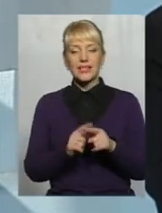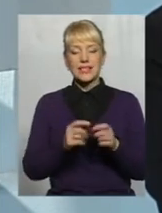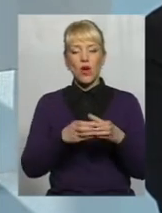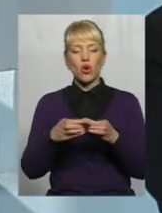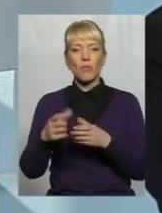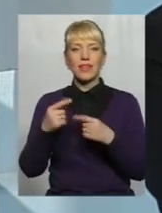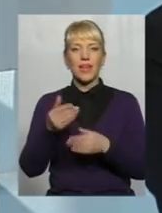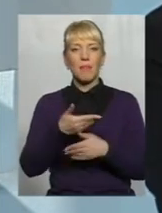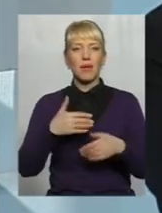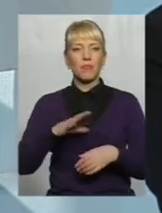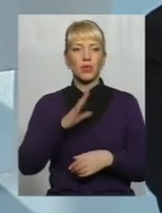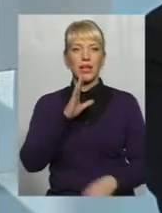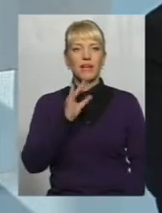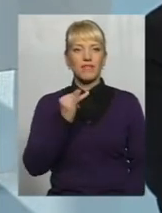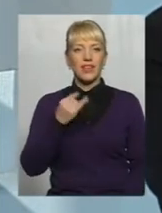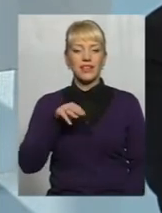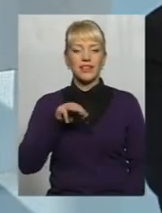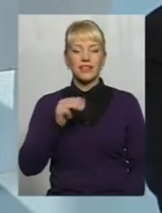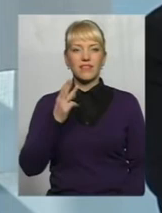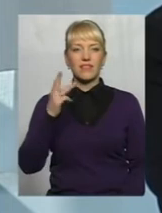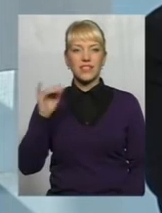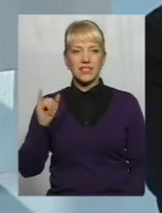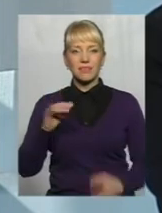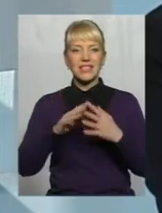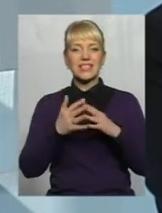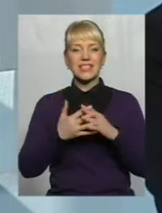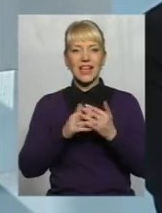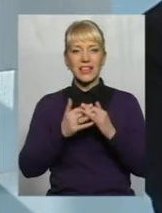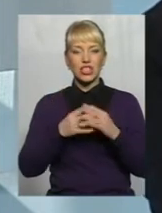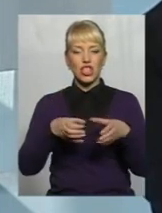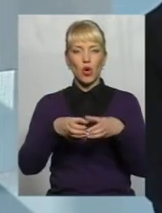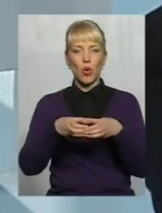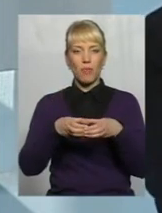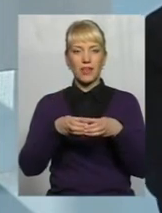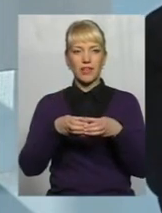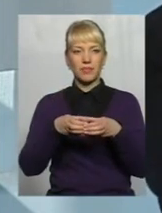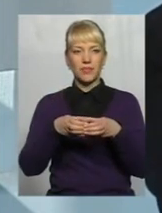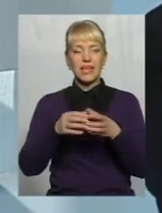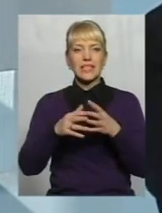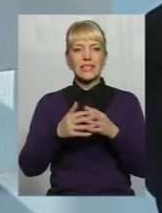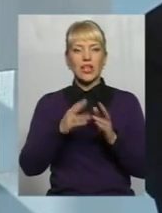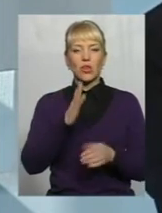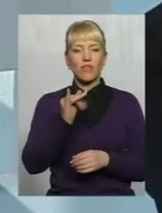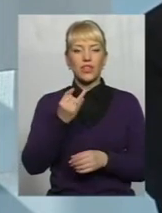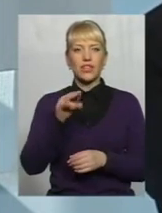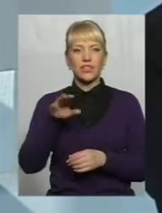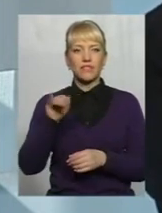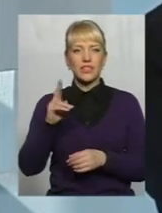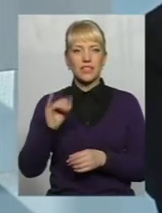були в Вітівцях, це селищна громада в Вітівцях Там нас привітав